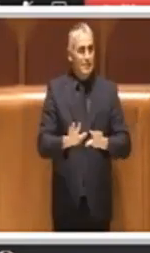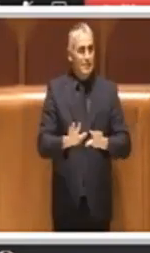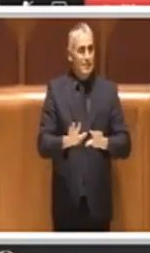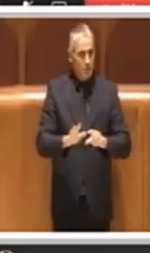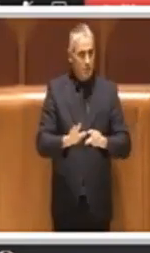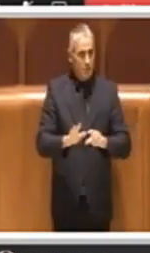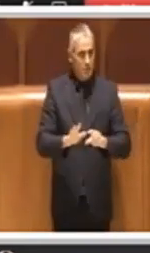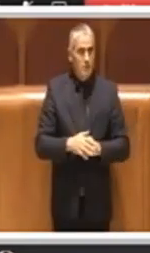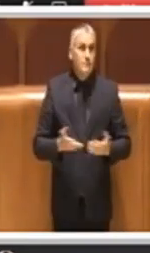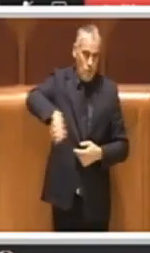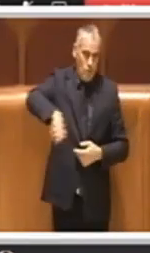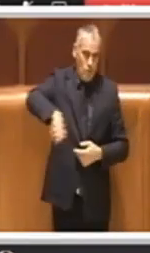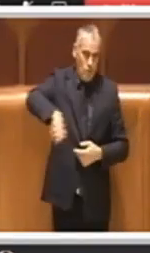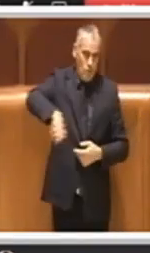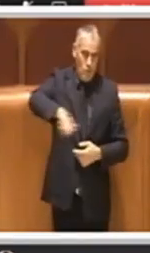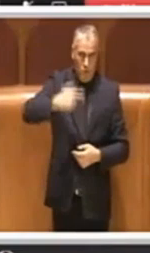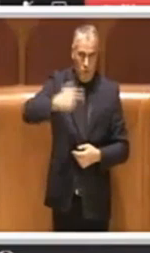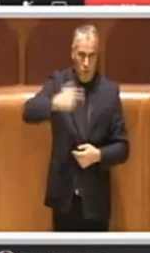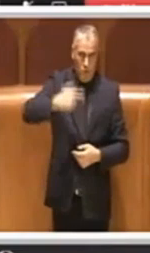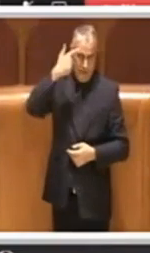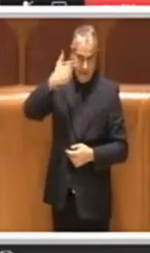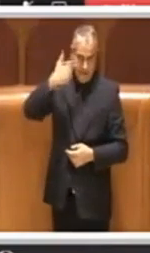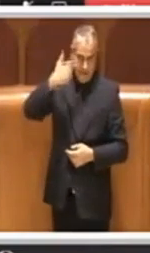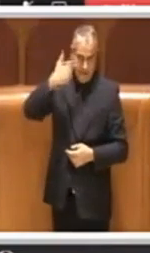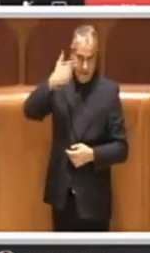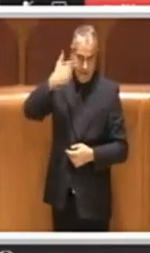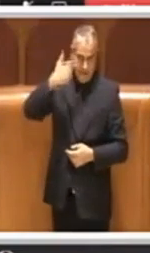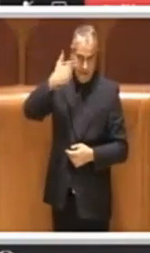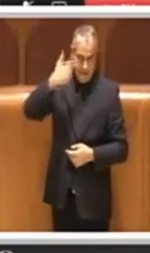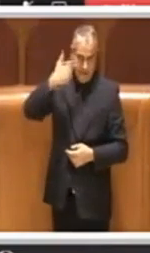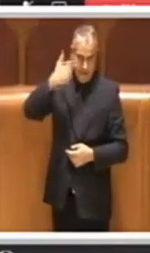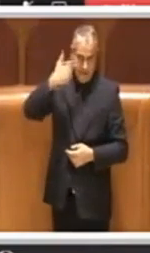edifici. E fra l'altro, noi sappiamo, tutti i commissari di lavoro